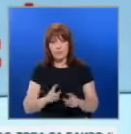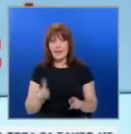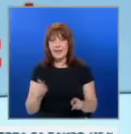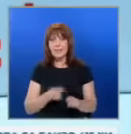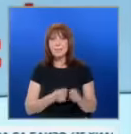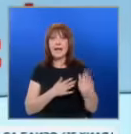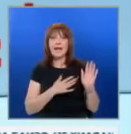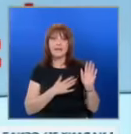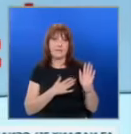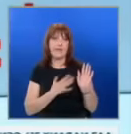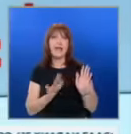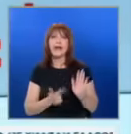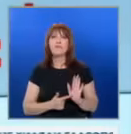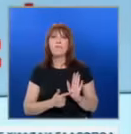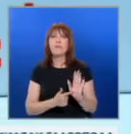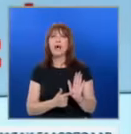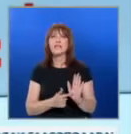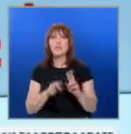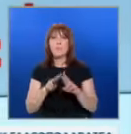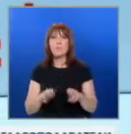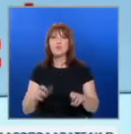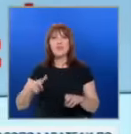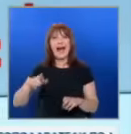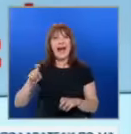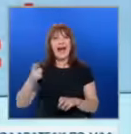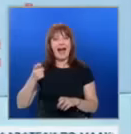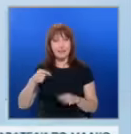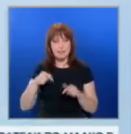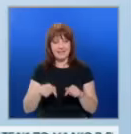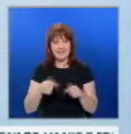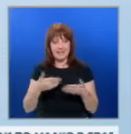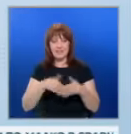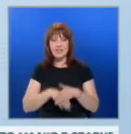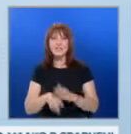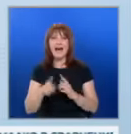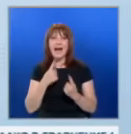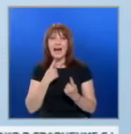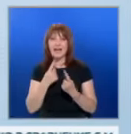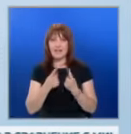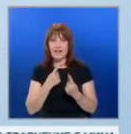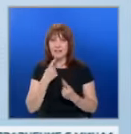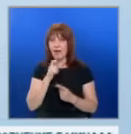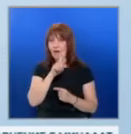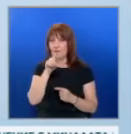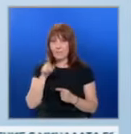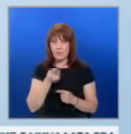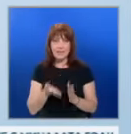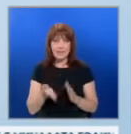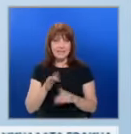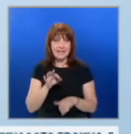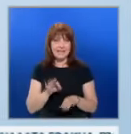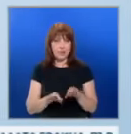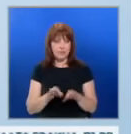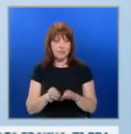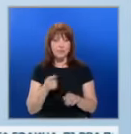Какво показва експресното проучване на Галъп от нас за предаването реферандум? Според вас е въпроса, след изборите